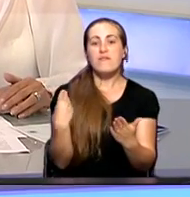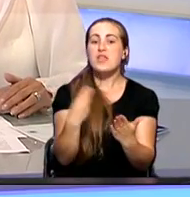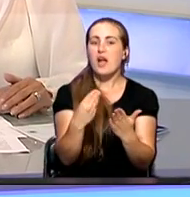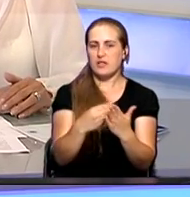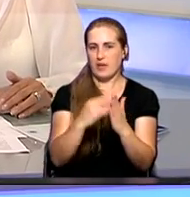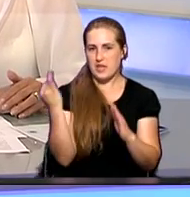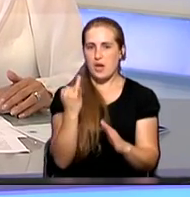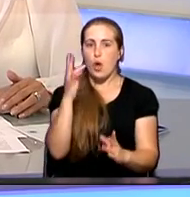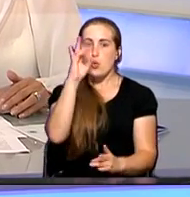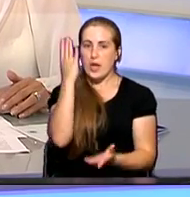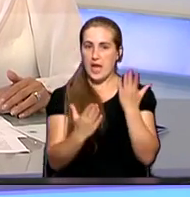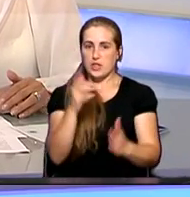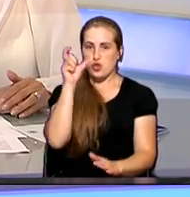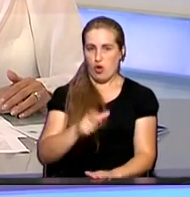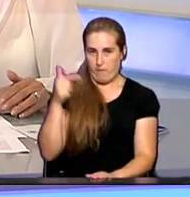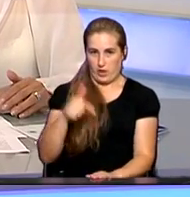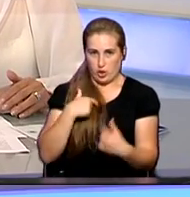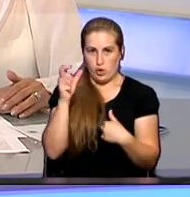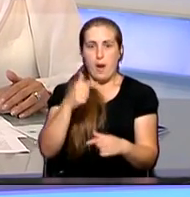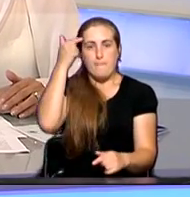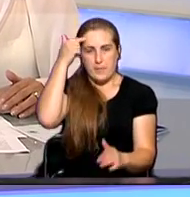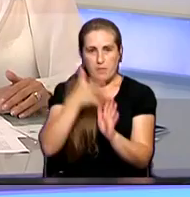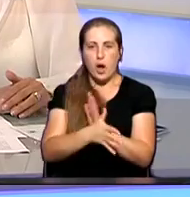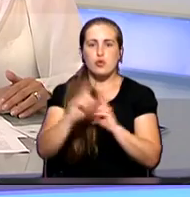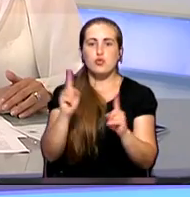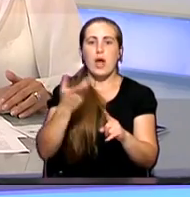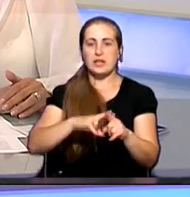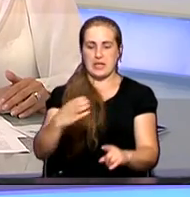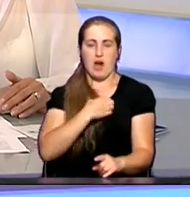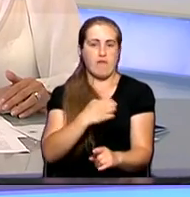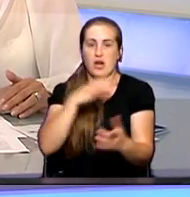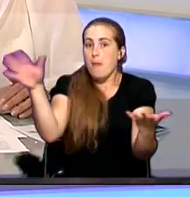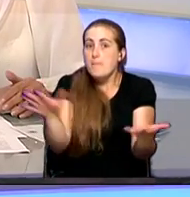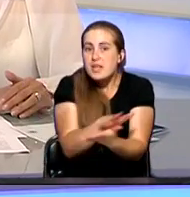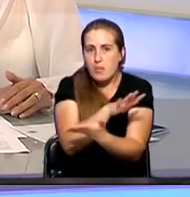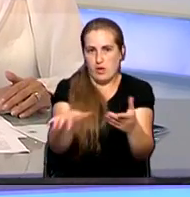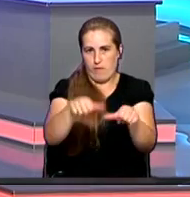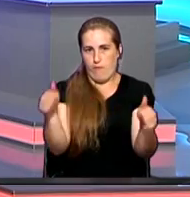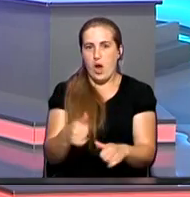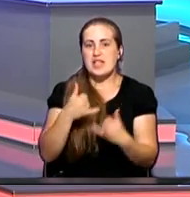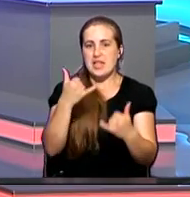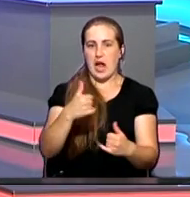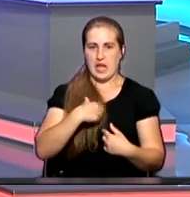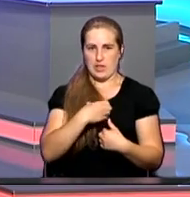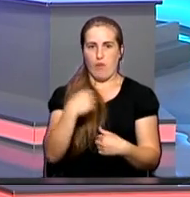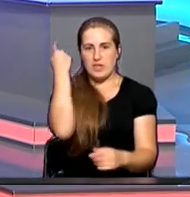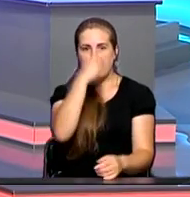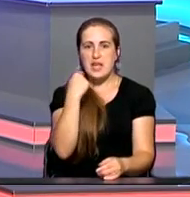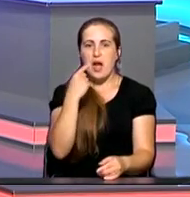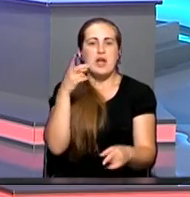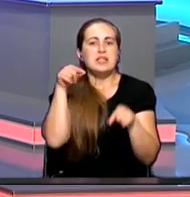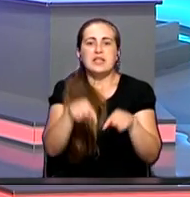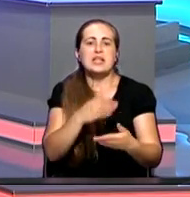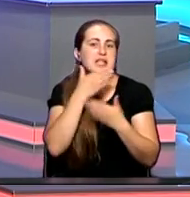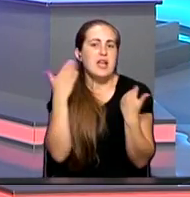интересов. Но если гражданин четко понимает, что данный вид страхования абсолютно бесплатный для застрахованного лица, то здесь нет